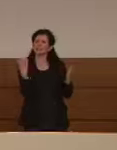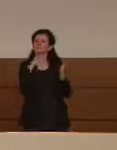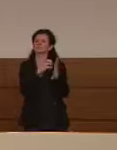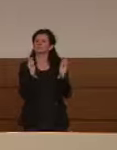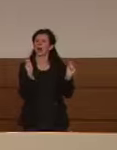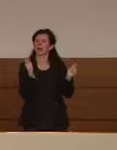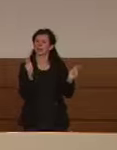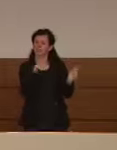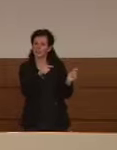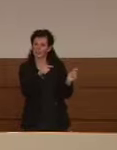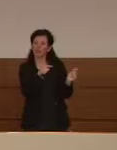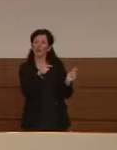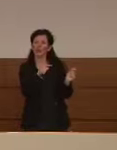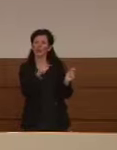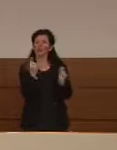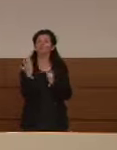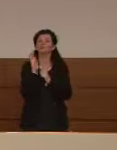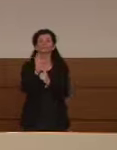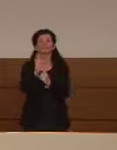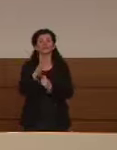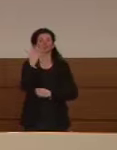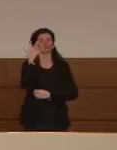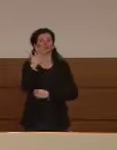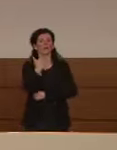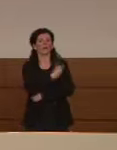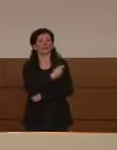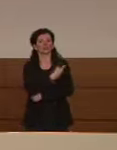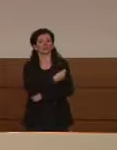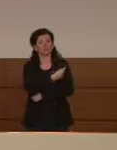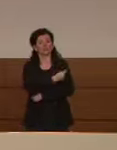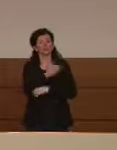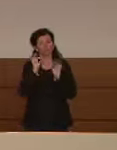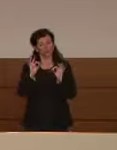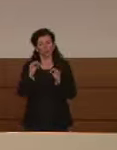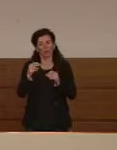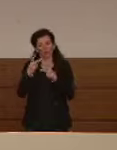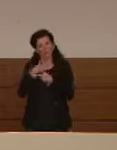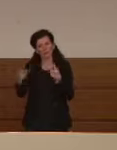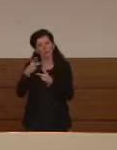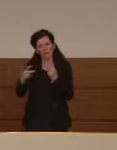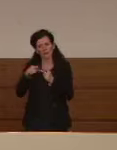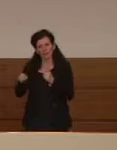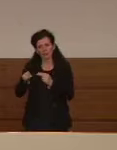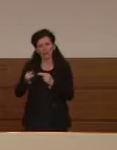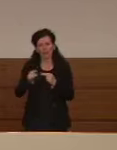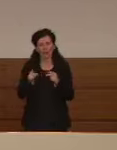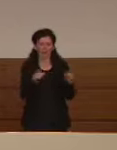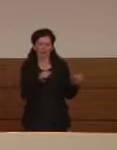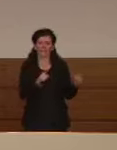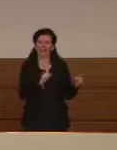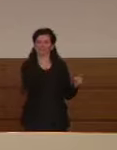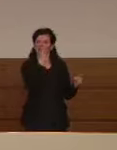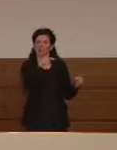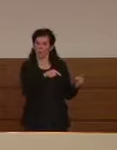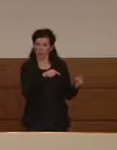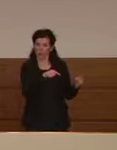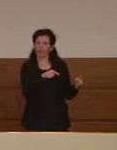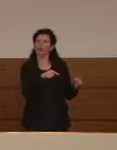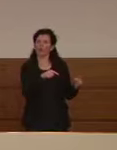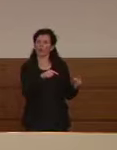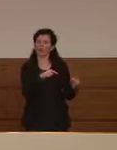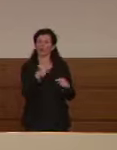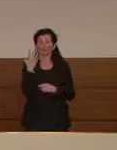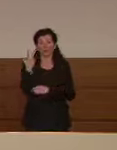mostrava i primi 5 vaccini che sono in sperimentazione umana di fase 1 quindi quella sulla safety sulla sicurezza